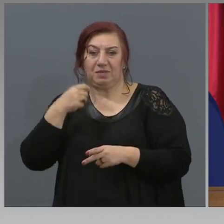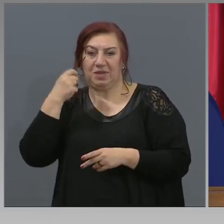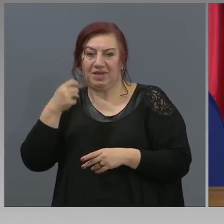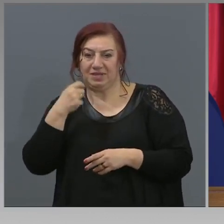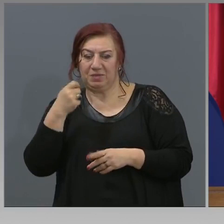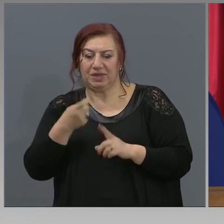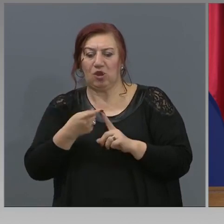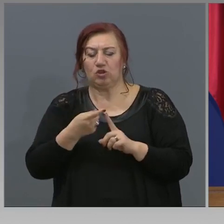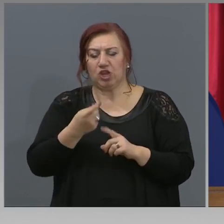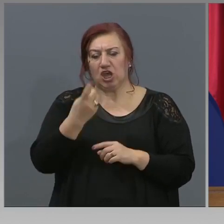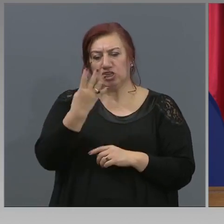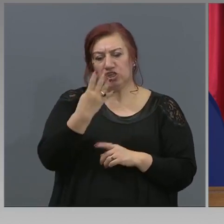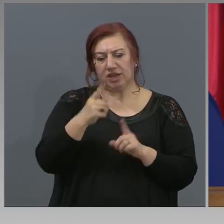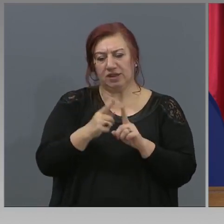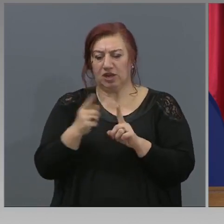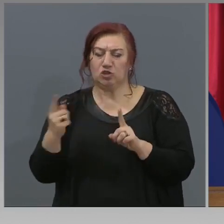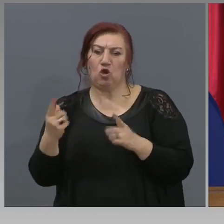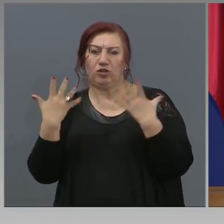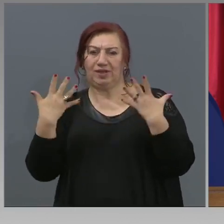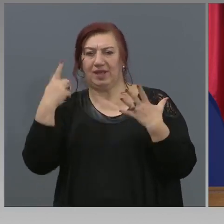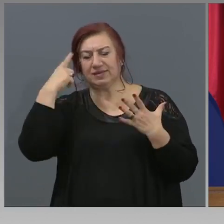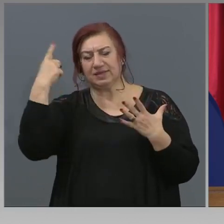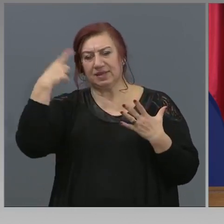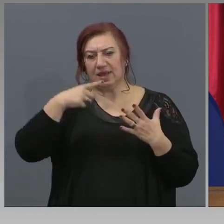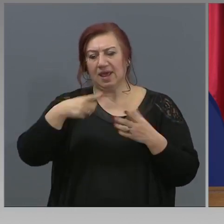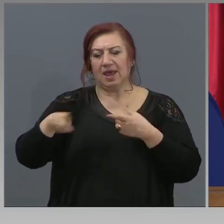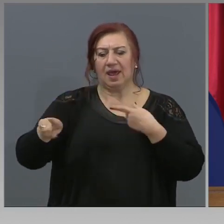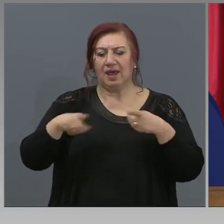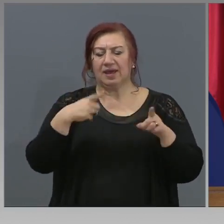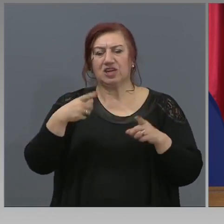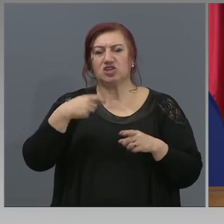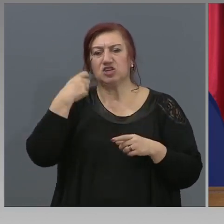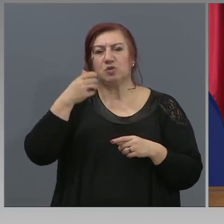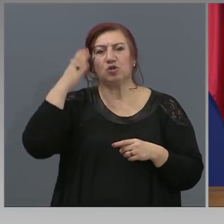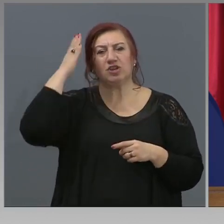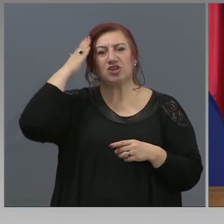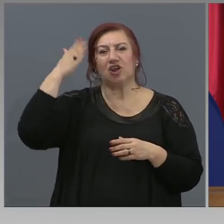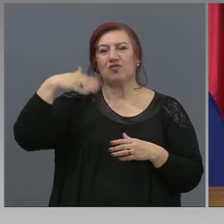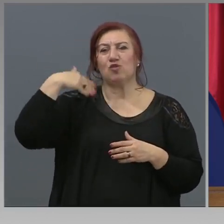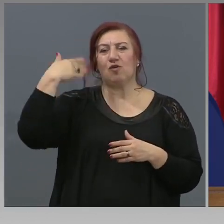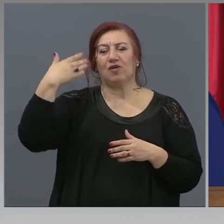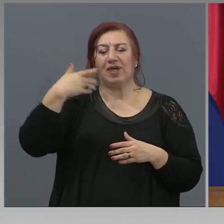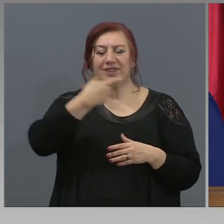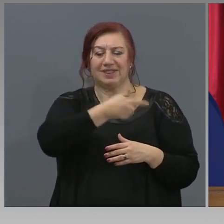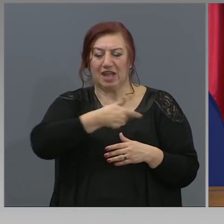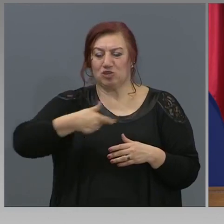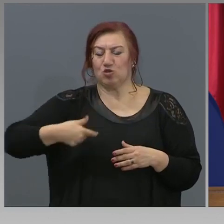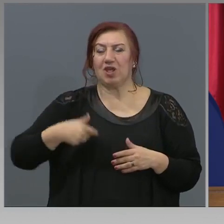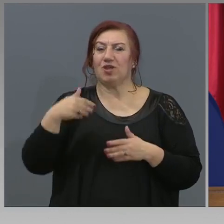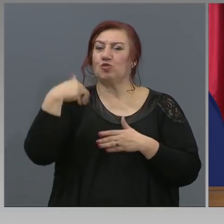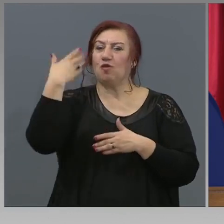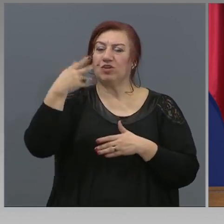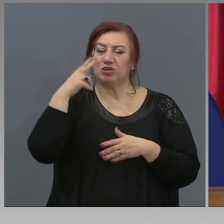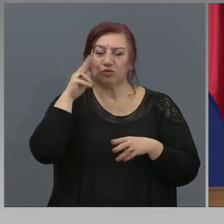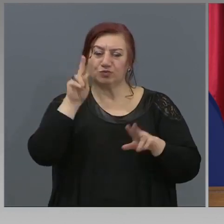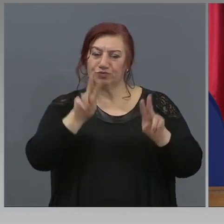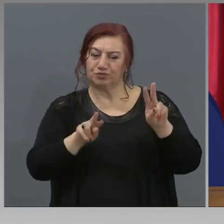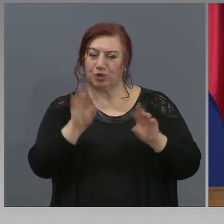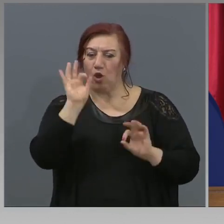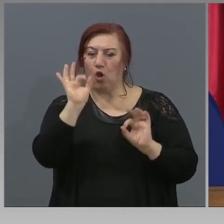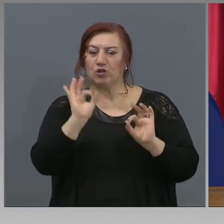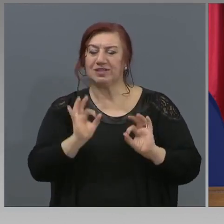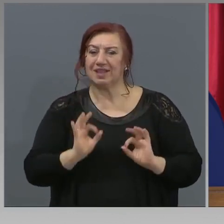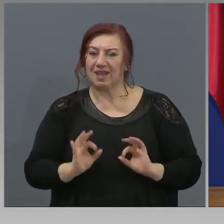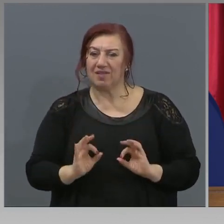до 10 дни. Различните изпити от държавното външно оценяване, от националното външно оценяване, перспективно държавните